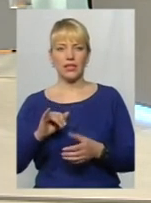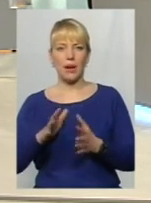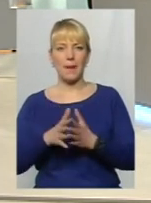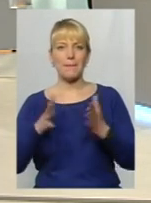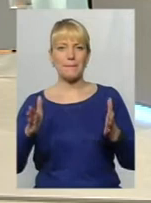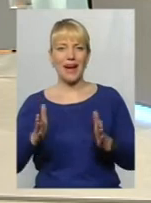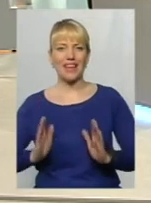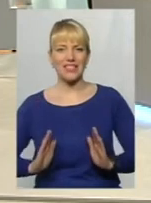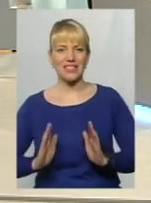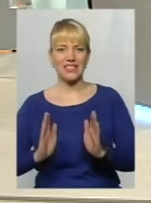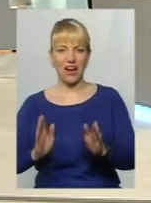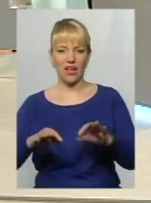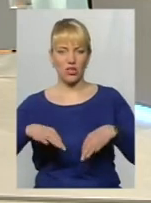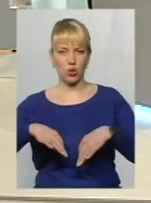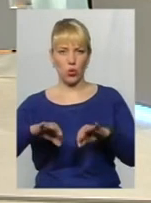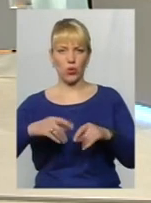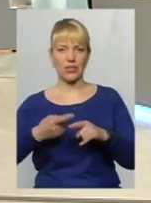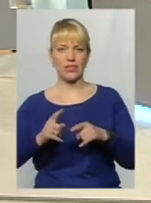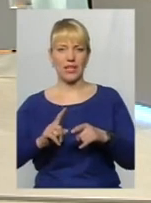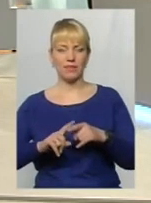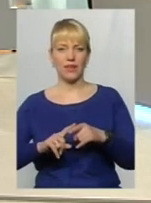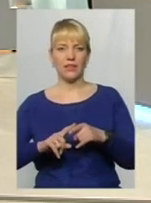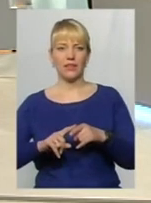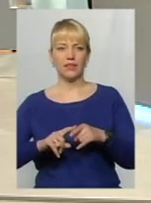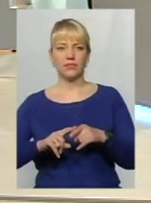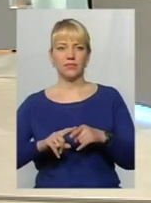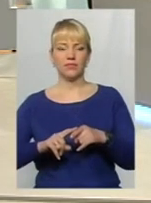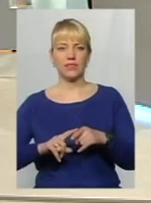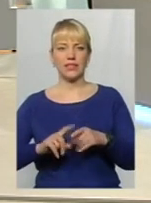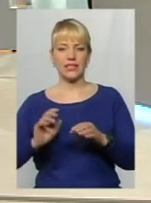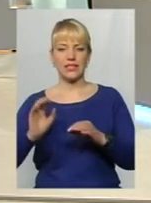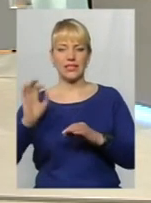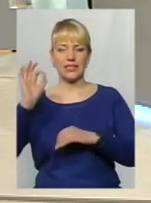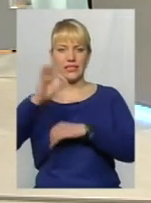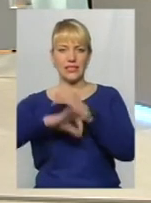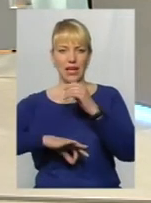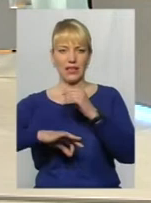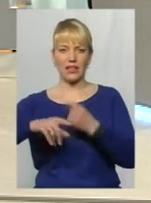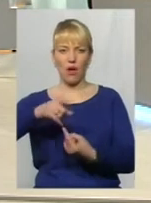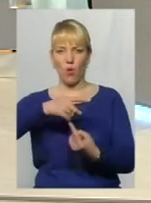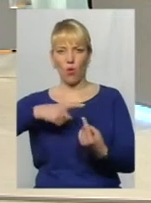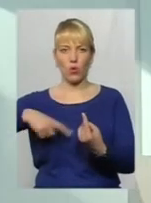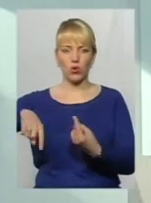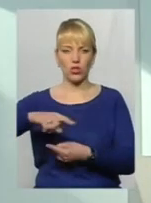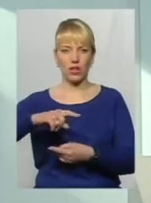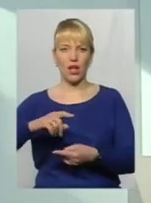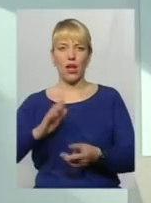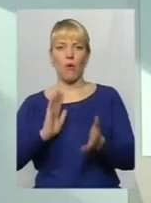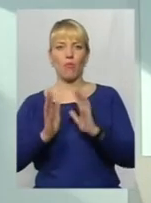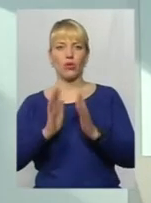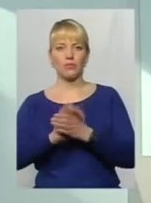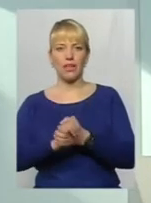магістральні автодороги, це Західна Окружна, проспект Меру,